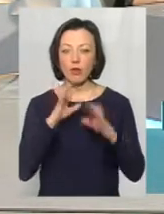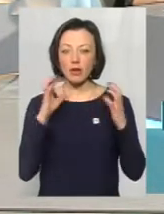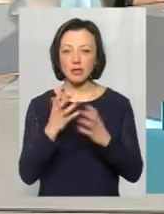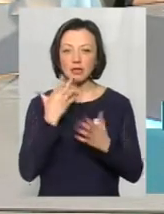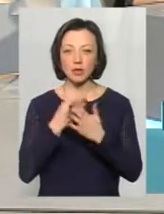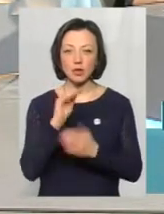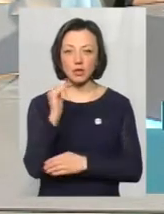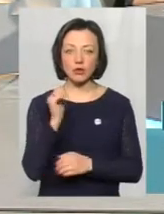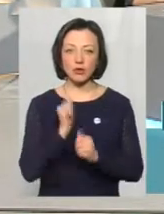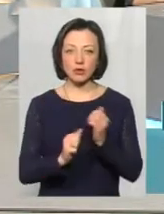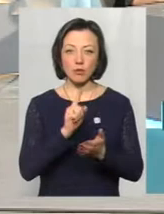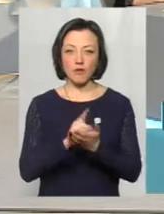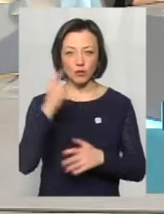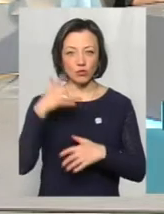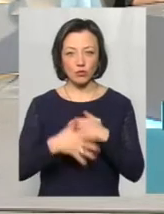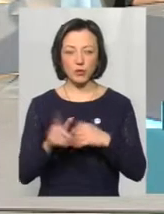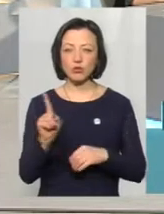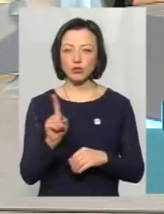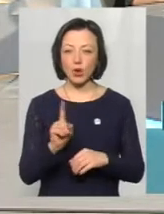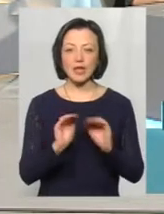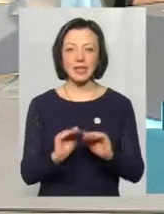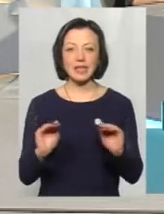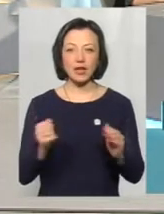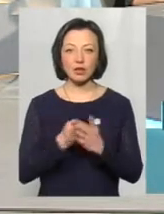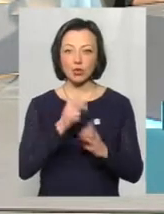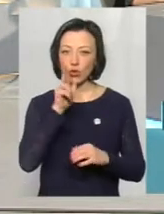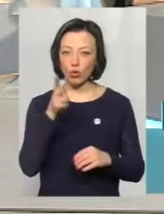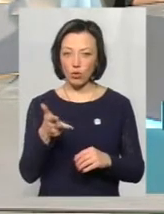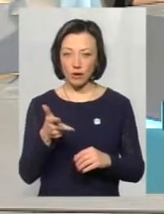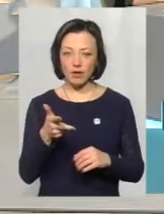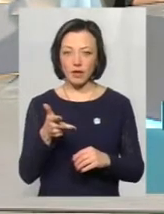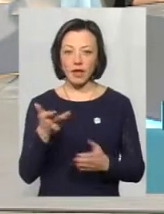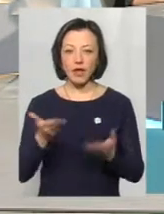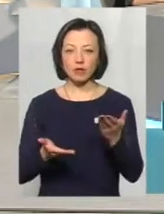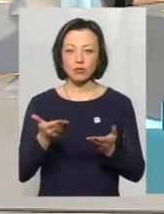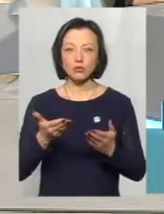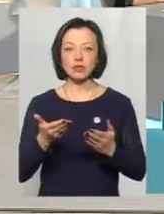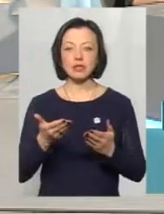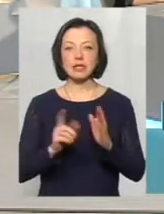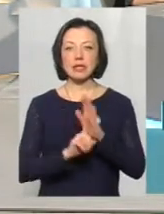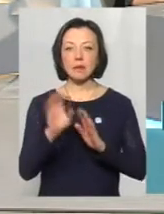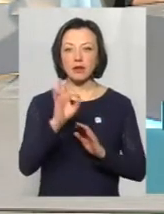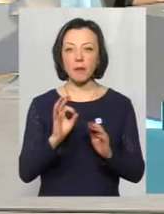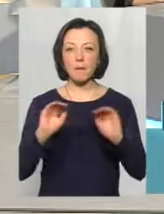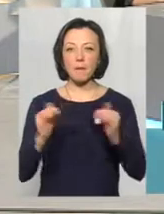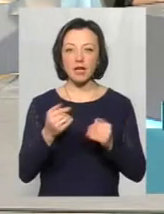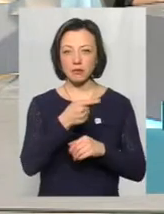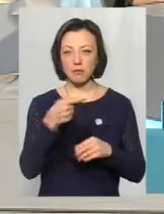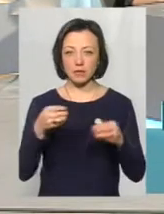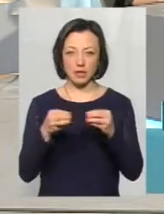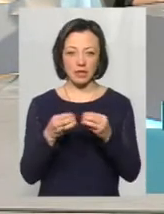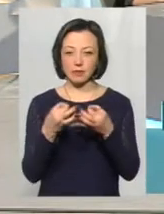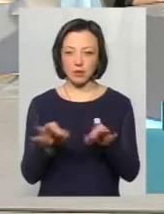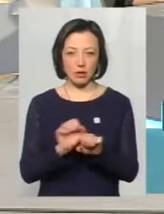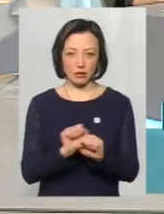свою дитину, кожен повинен розуміти, що дітей до трьох років, якщо температура нижча 10 градусів, випускати не можна